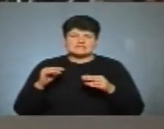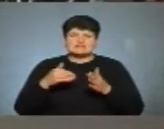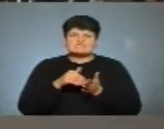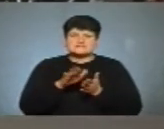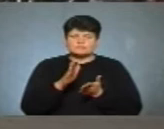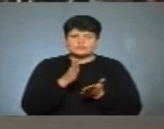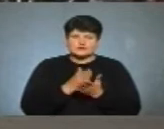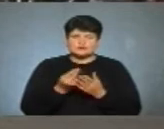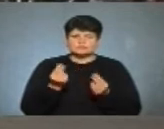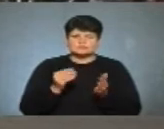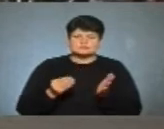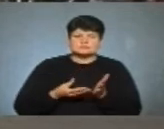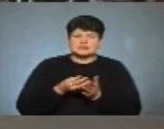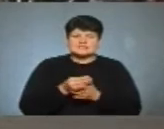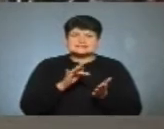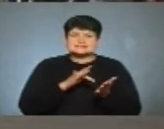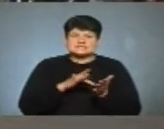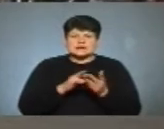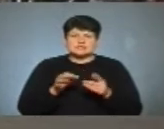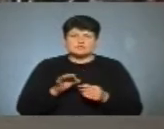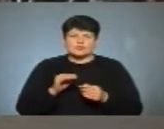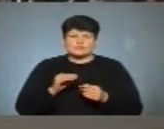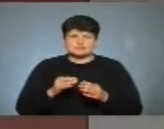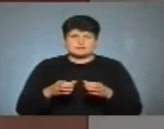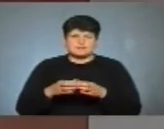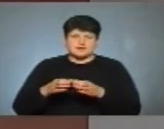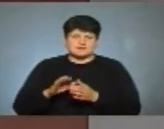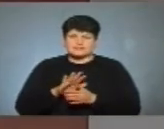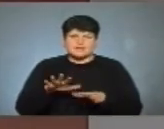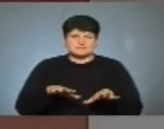грошова застава сплачувалася центральним офісом партії, а не місцевими осередками.